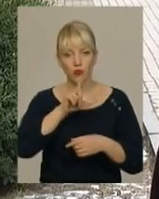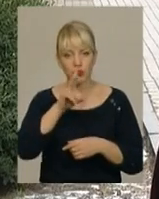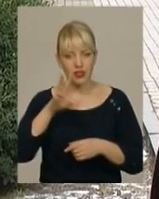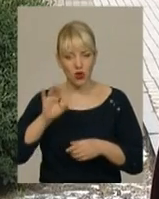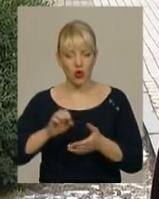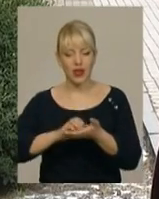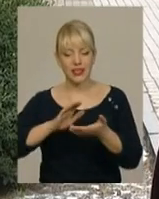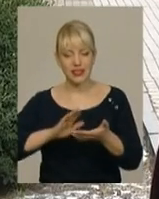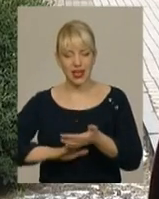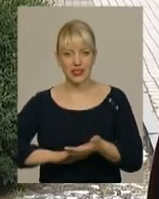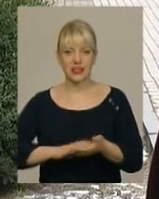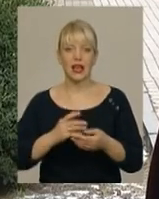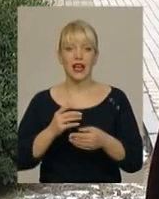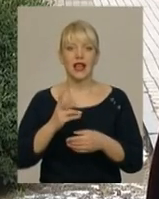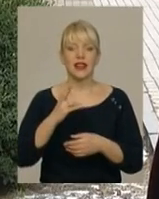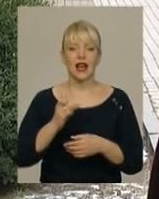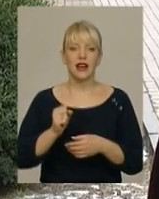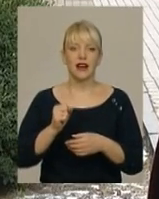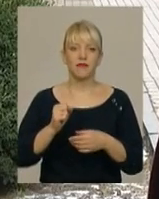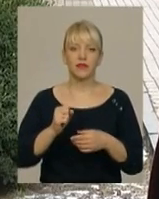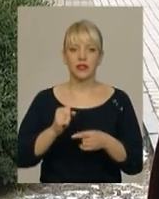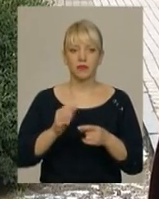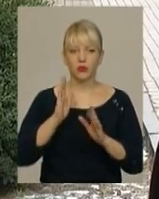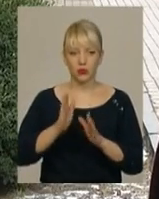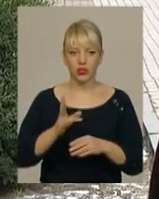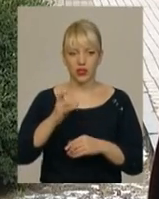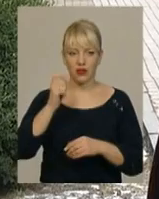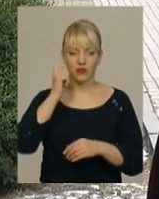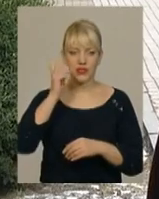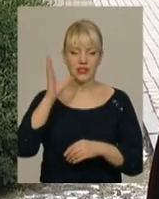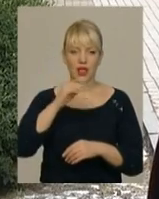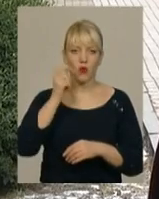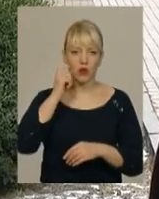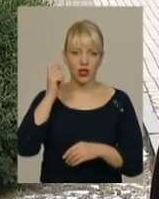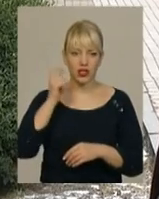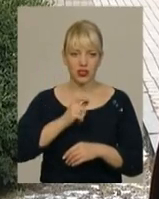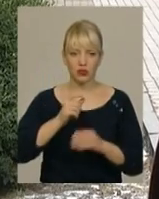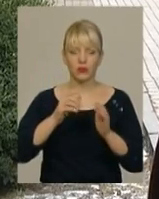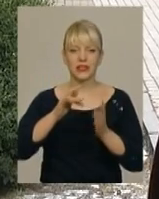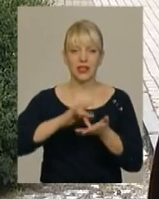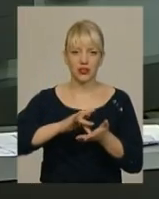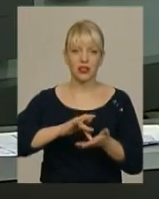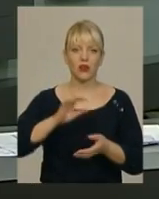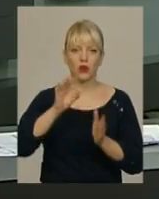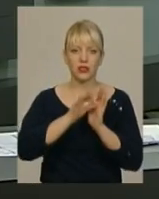основну сесію відбувається не на сайті Вінницького оригінального центру, а на сайті Українського центру оцінювання якості освіти.